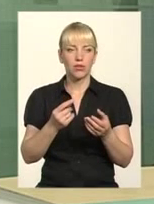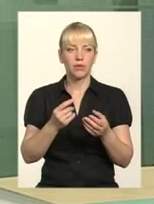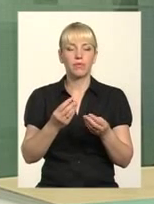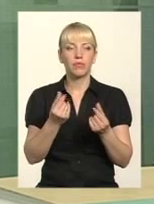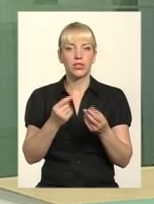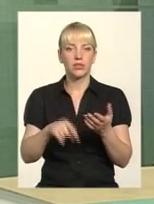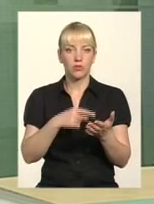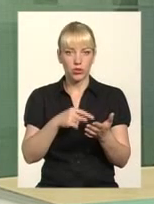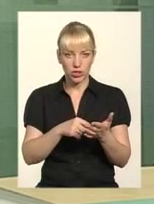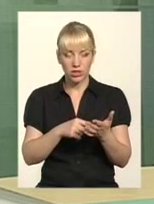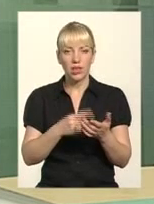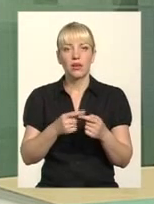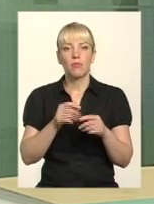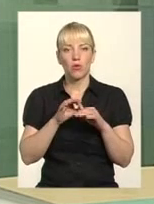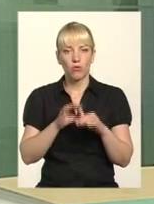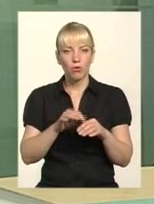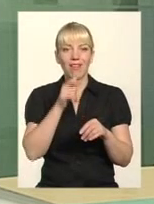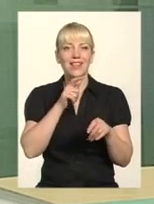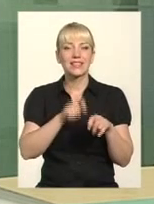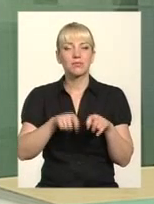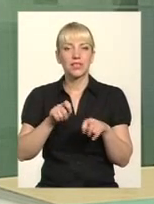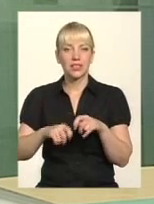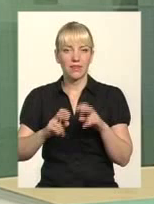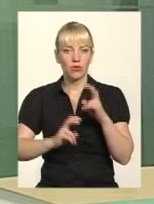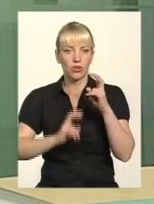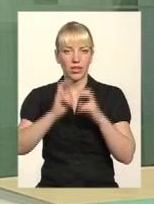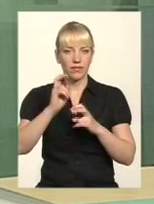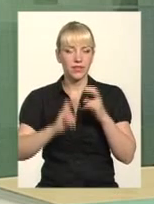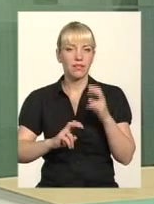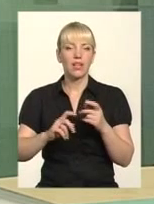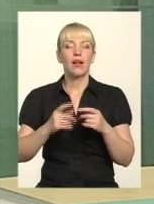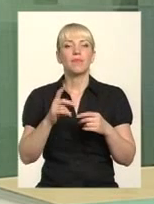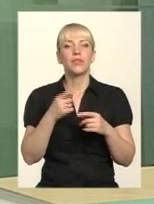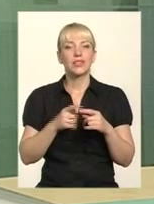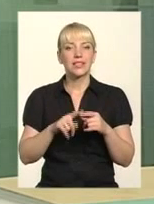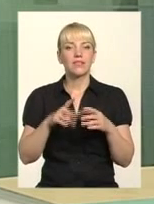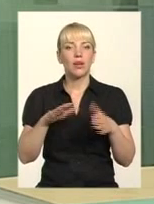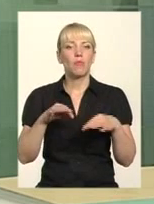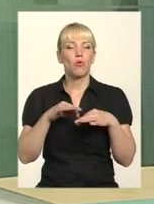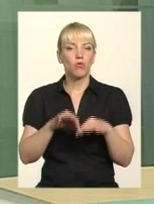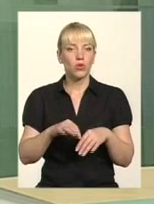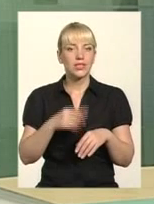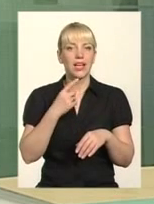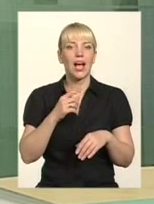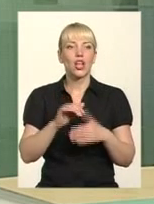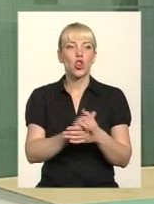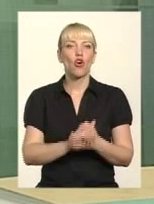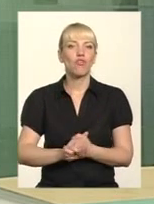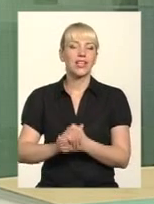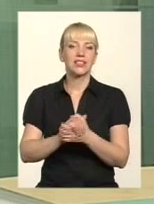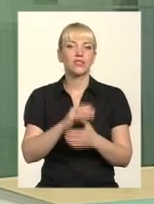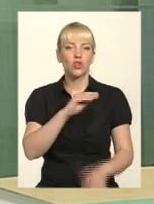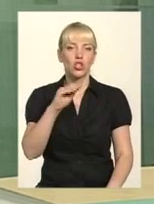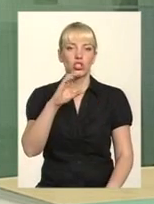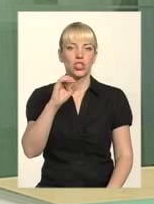Так що, утримання будинків проводиться. Сказати, товариство «ЖЕО» – це вже є приватний «ЖЕК». Тобто,